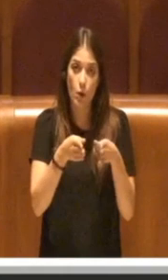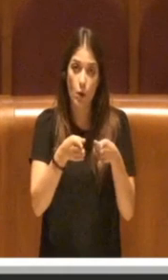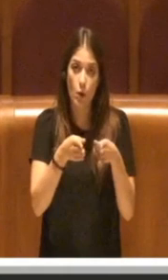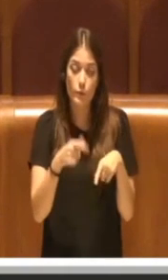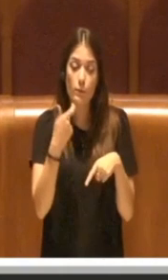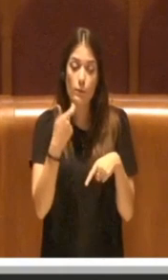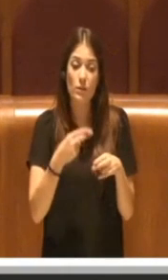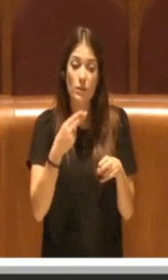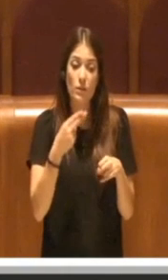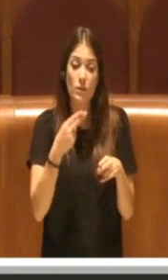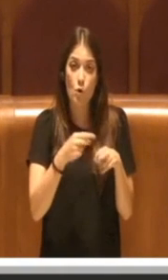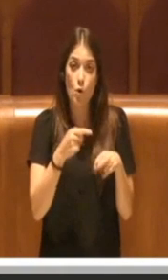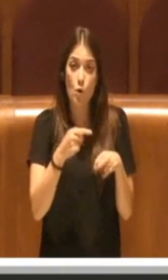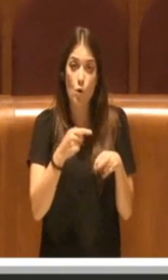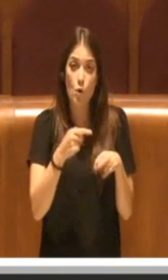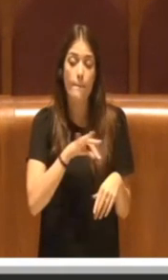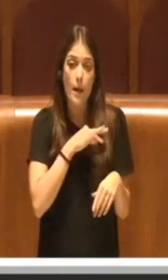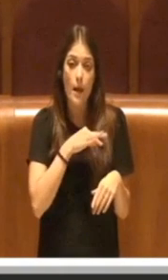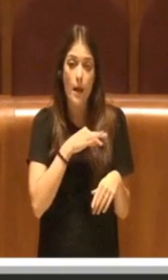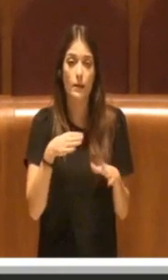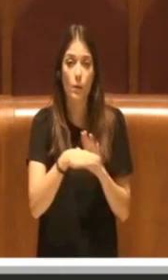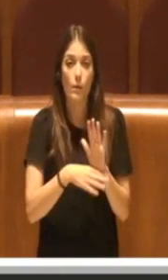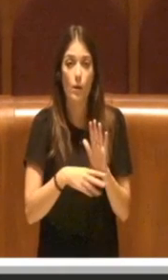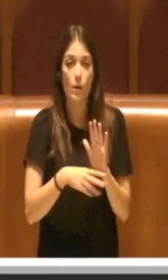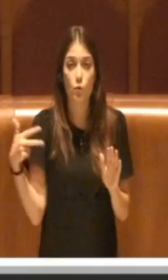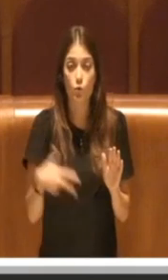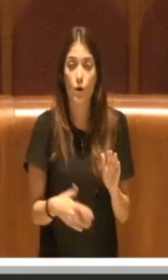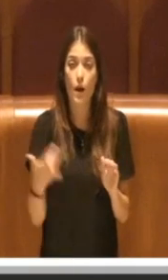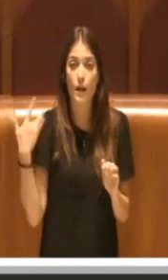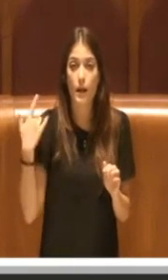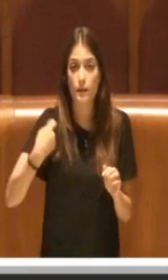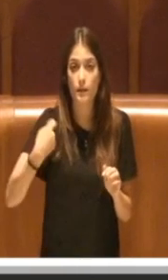si merita un piano sociale. Grazie, Presidente.